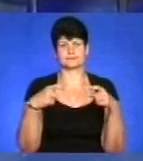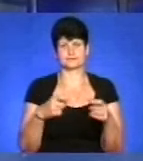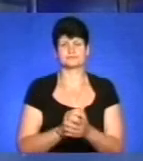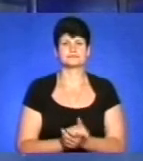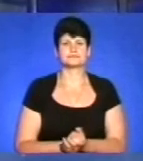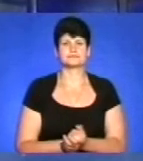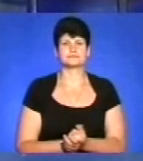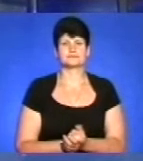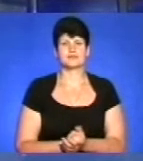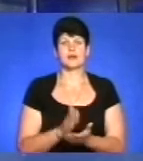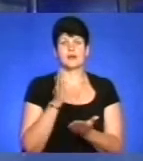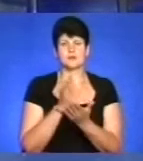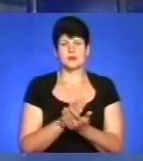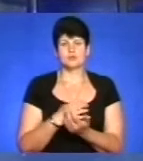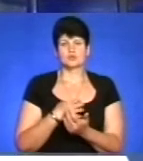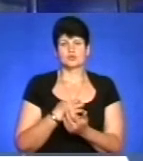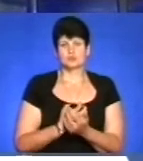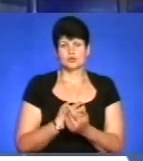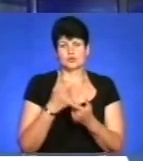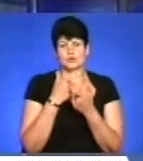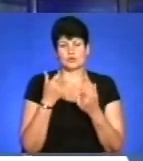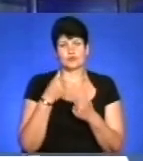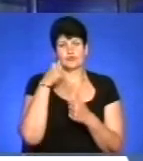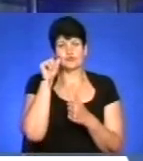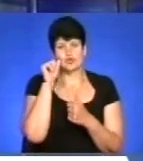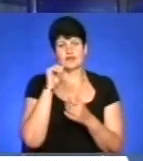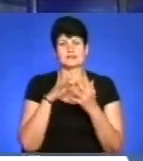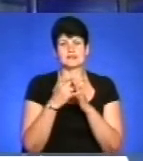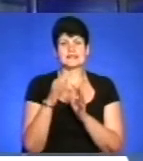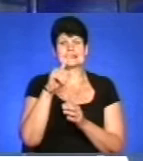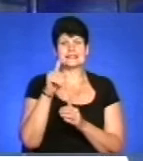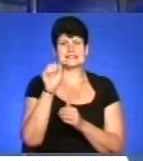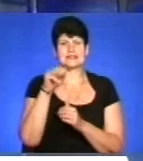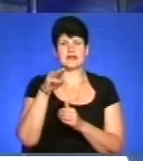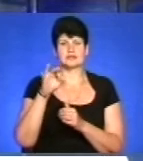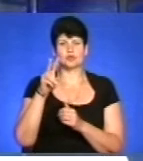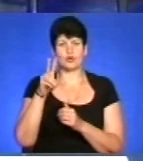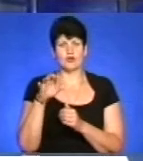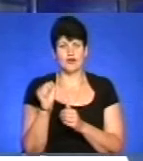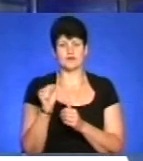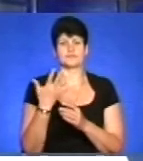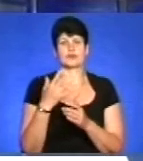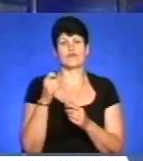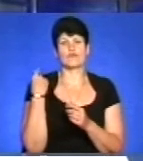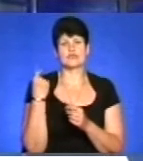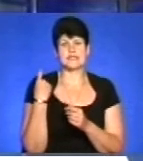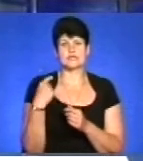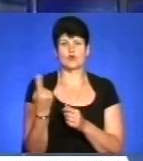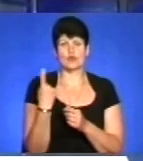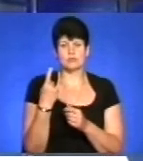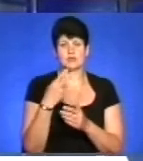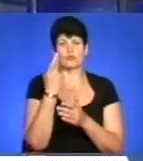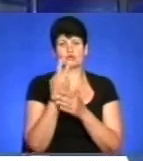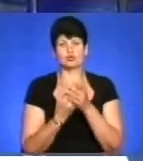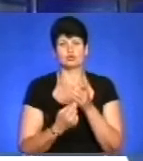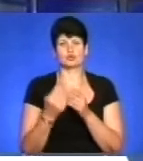Маємо сумну звістку. Учора в селищі Затока Одеської області під час шторму у морі потонуло четверо людей, серед них троє тернополян.